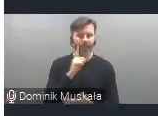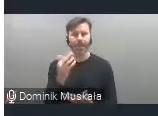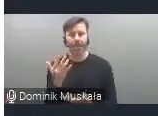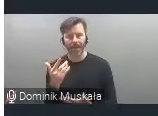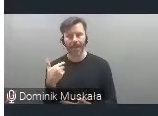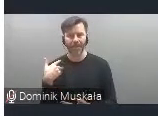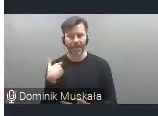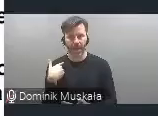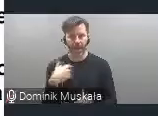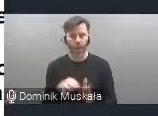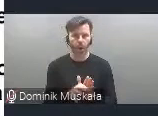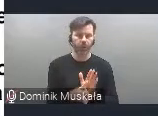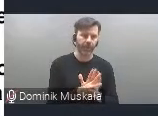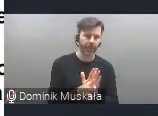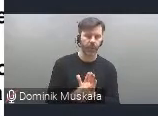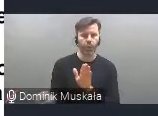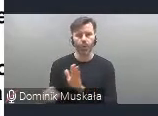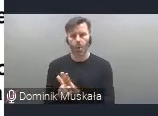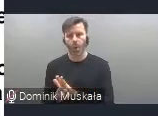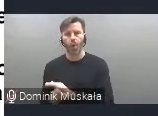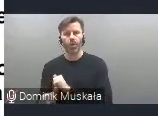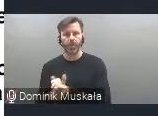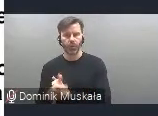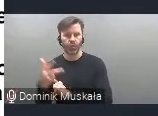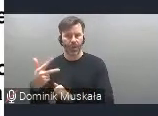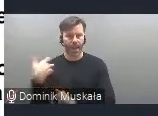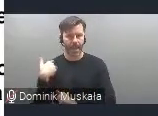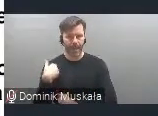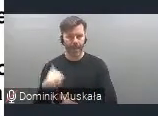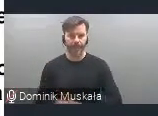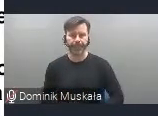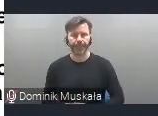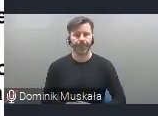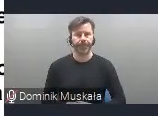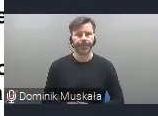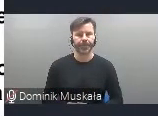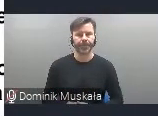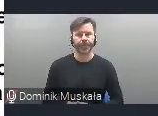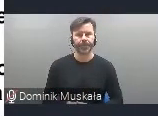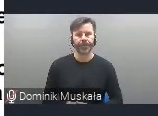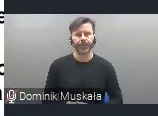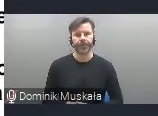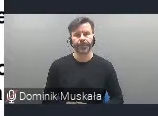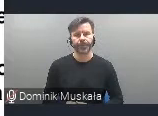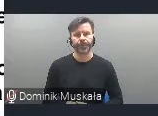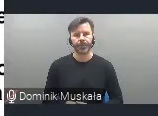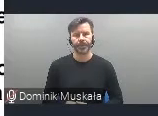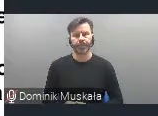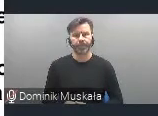od 19 do 73 roku życia. Ze względu na to, że tutaj